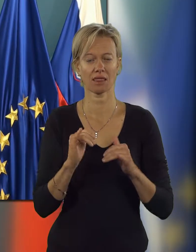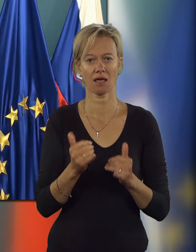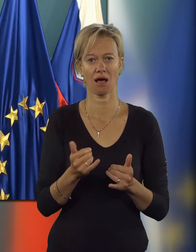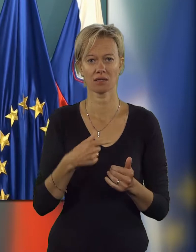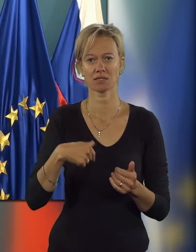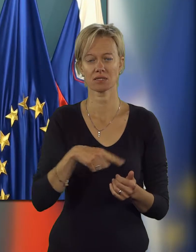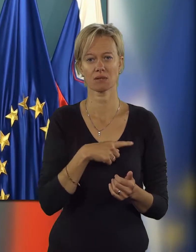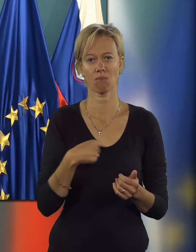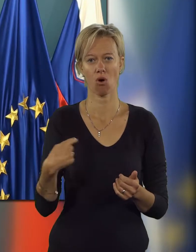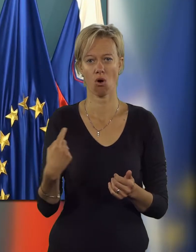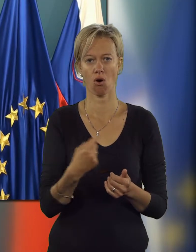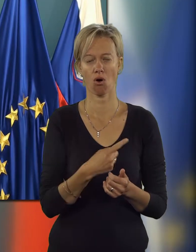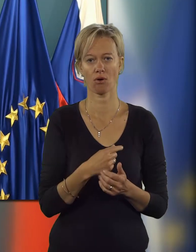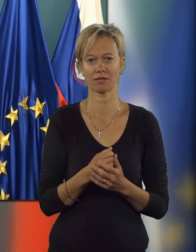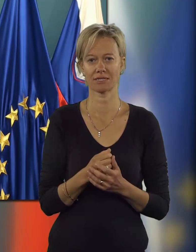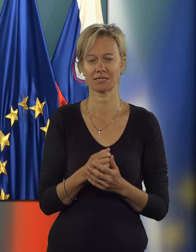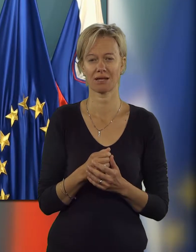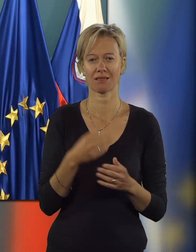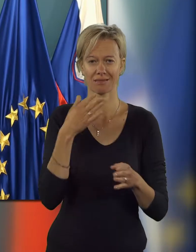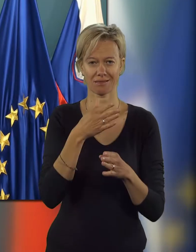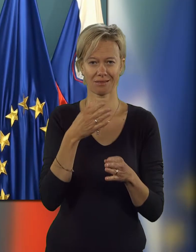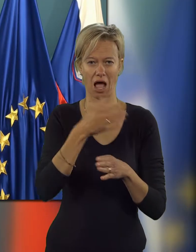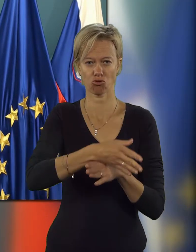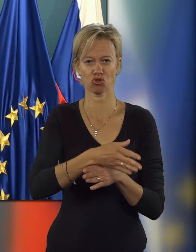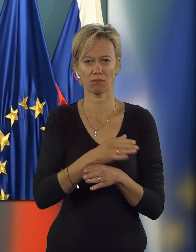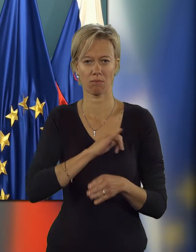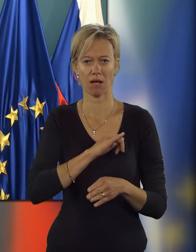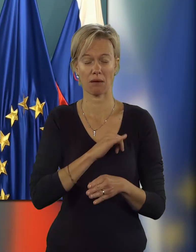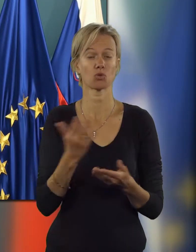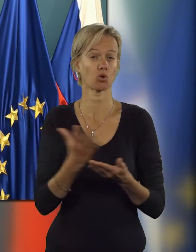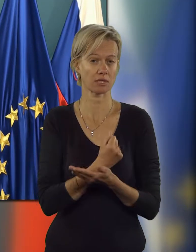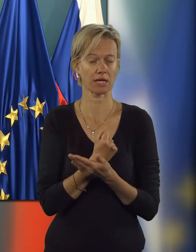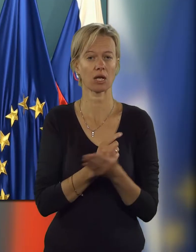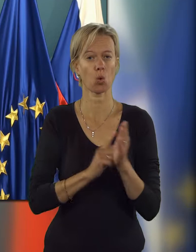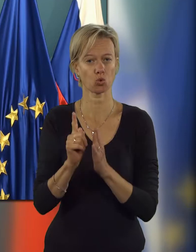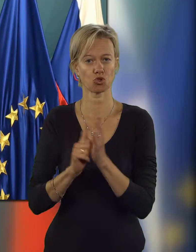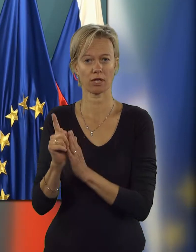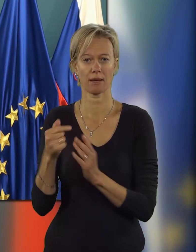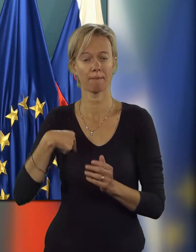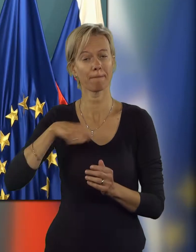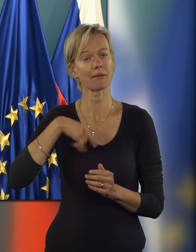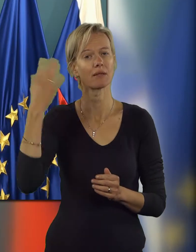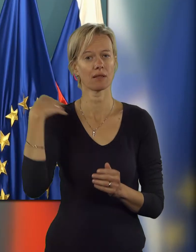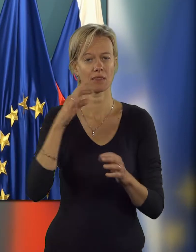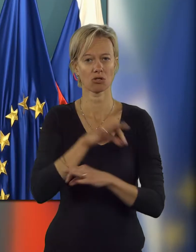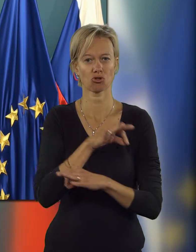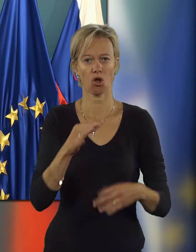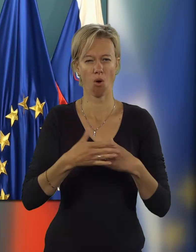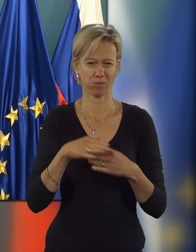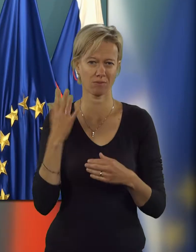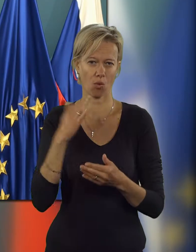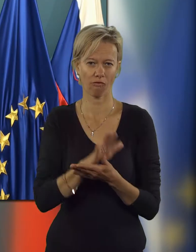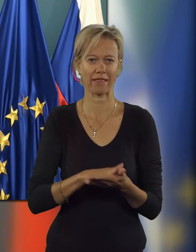smo z davčnimi blagajnami dosegli učinke, ki smo jih načrtovali ob